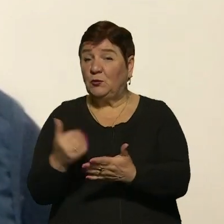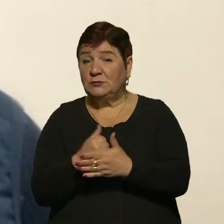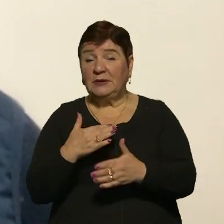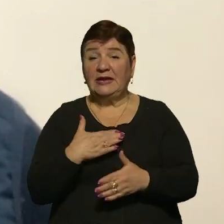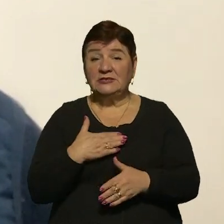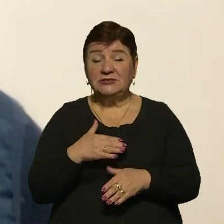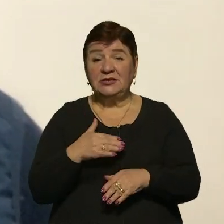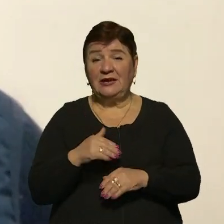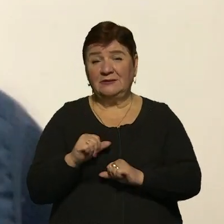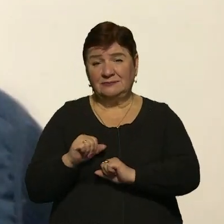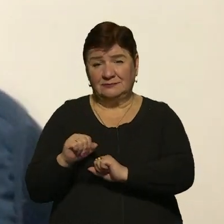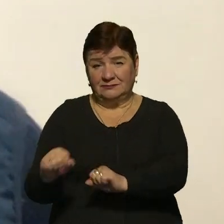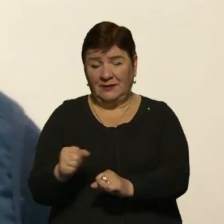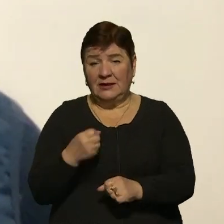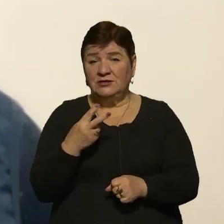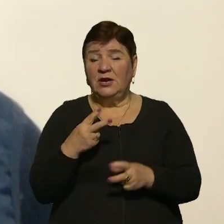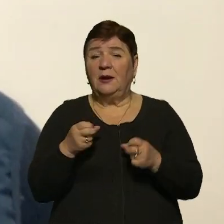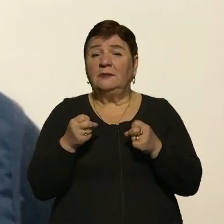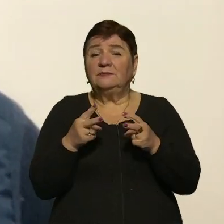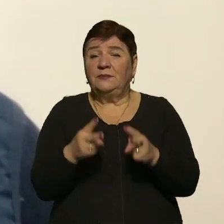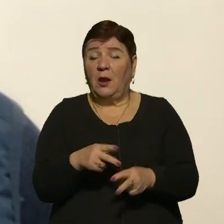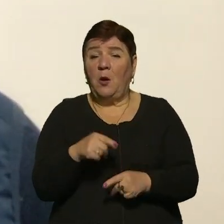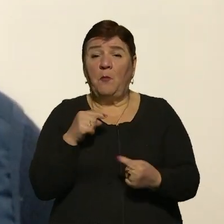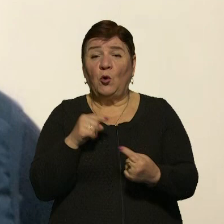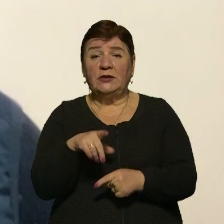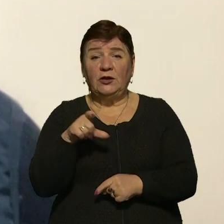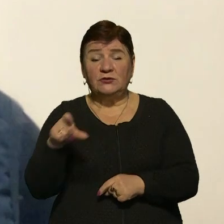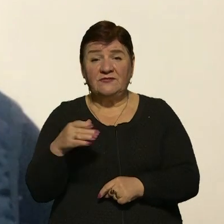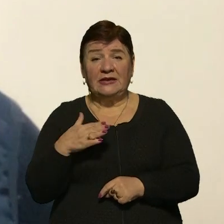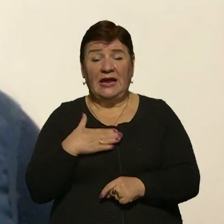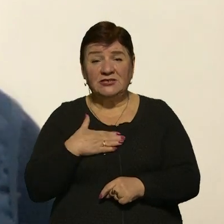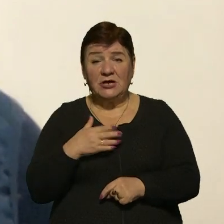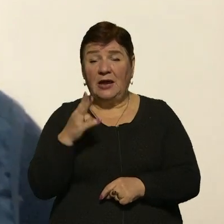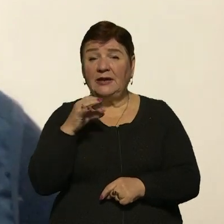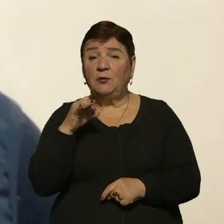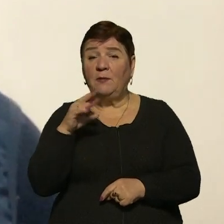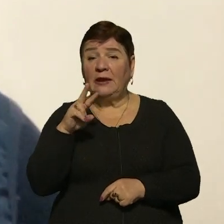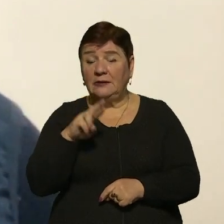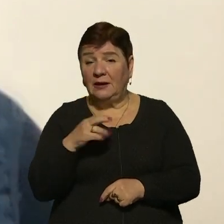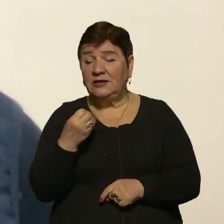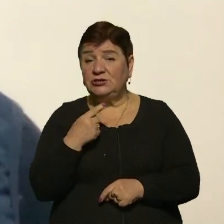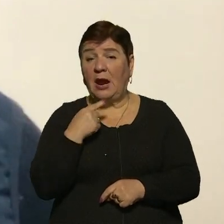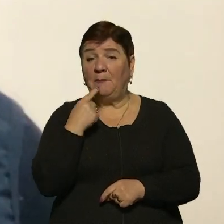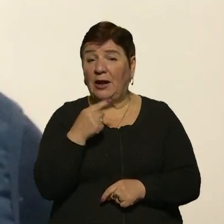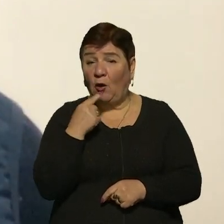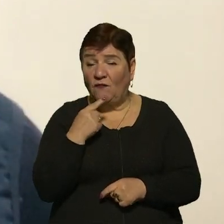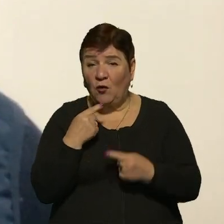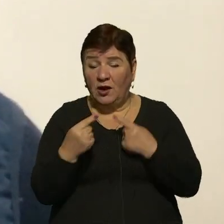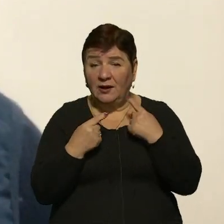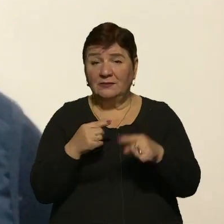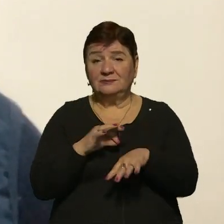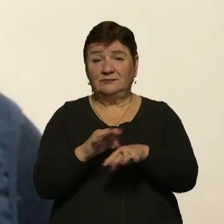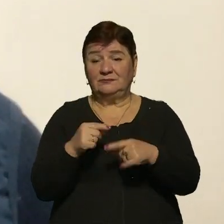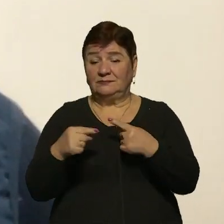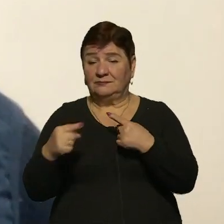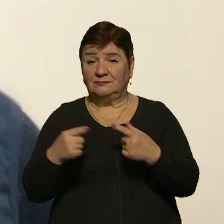наші правозахисники покажуть ще злочини проти людства, які роблять росіяни. Наша дипломатія проведе ще переговори. Наші союзники, дипломати